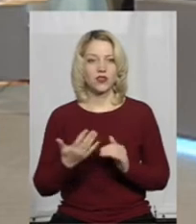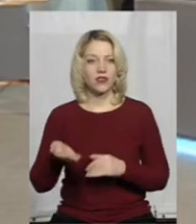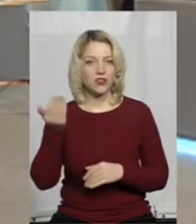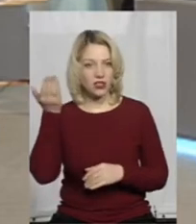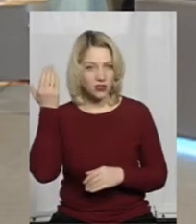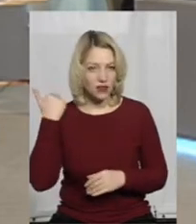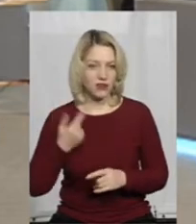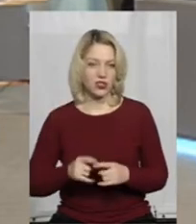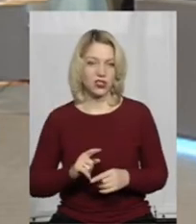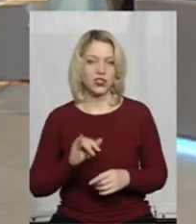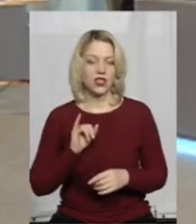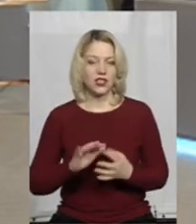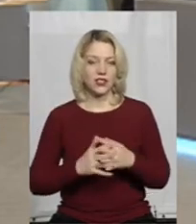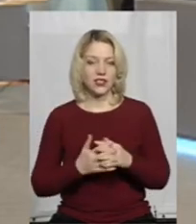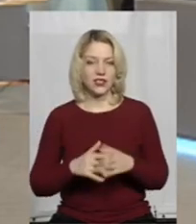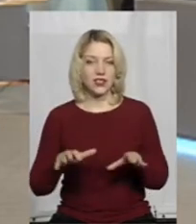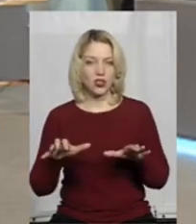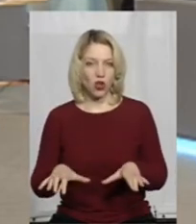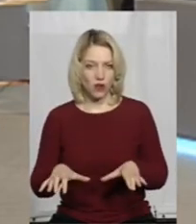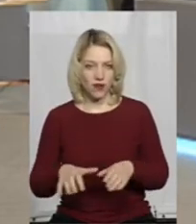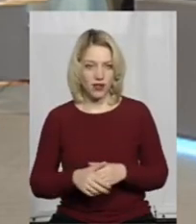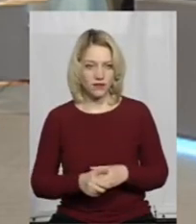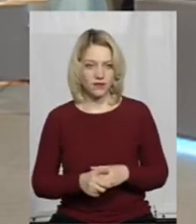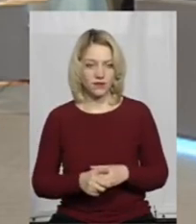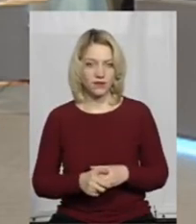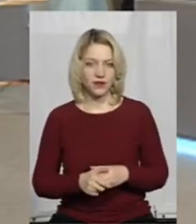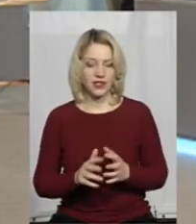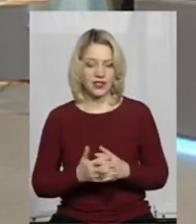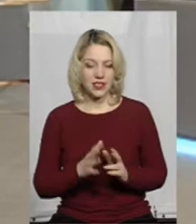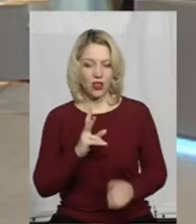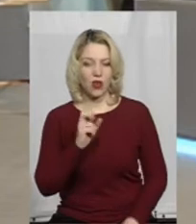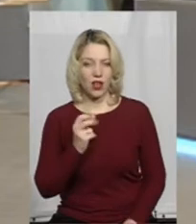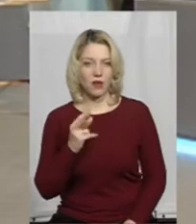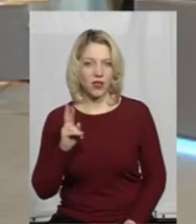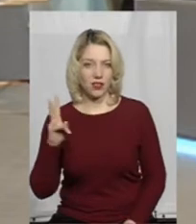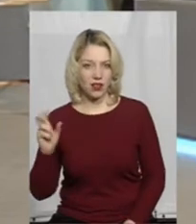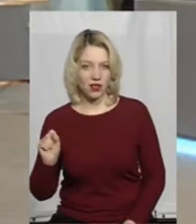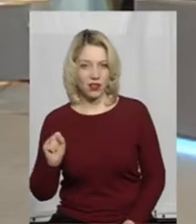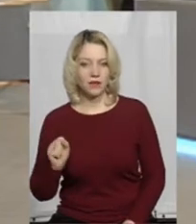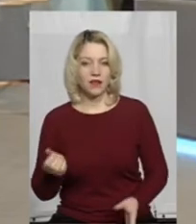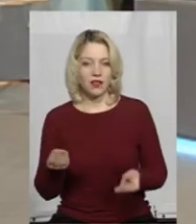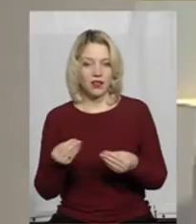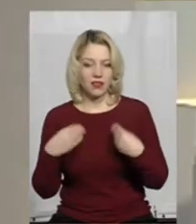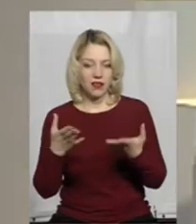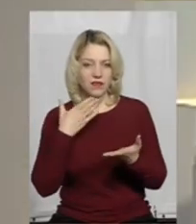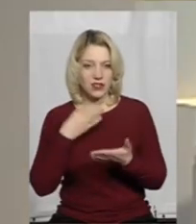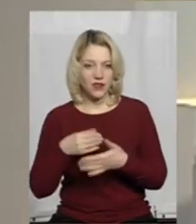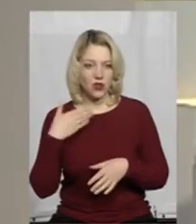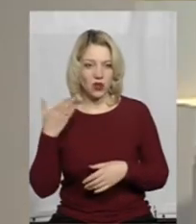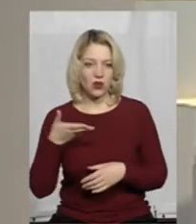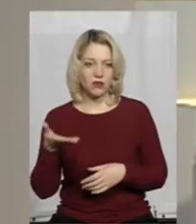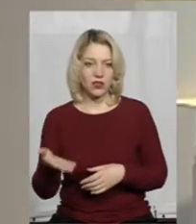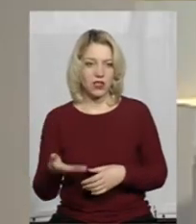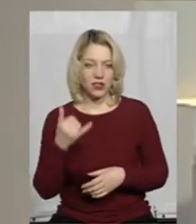Сільський голова села Кам'янка дав свій коментар